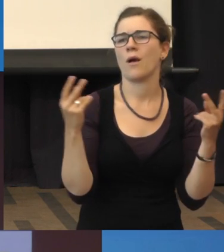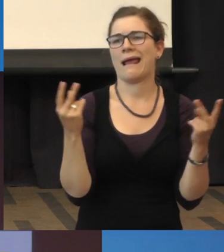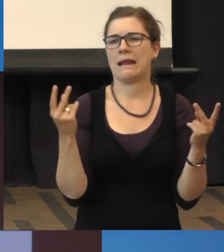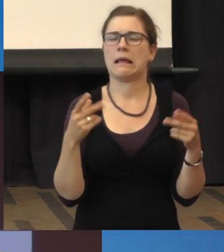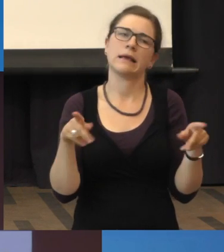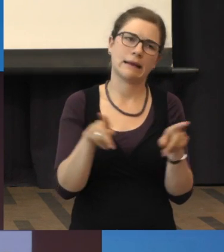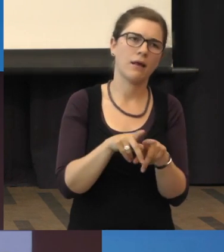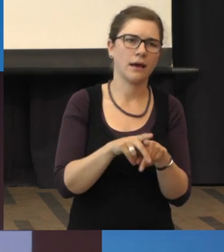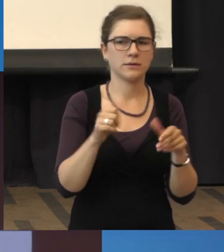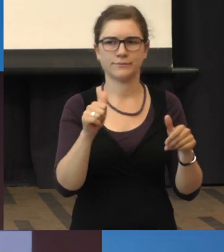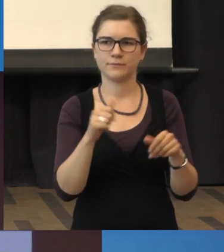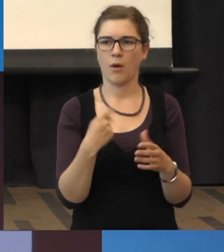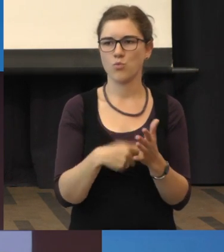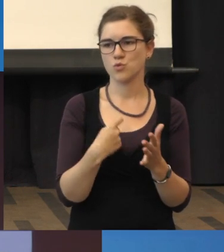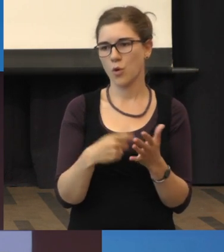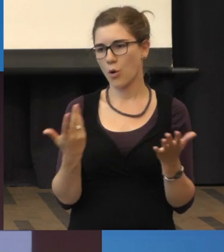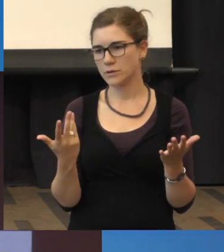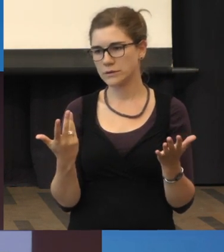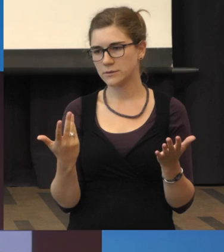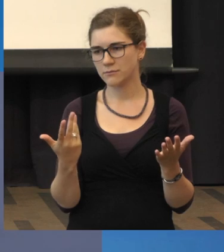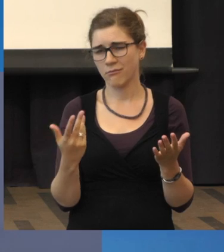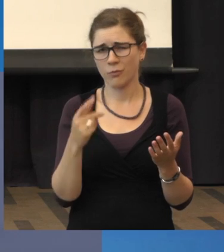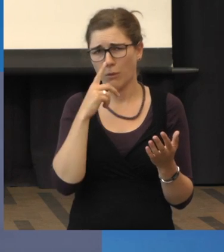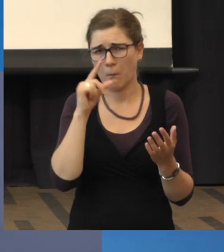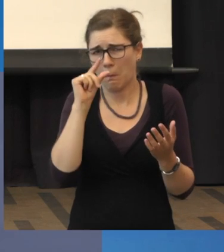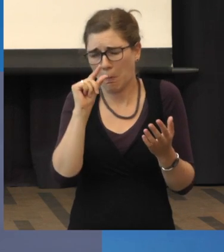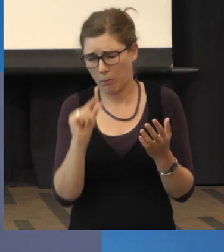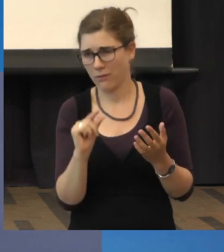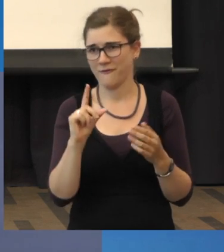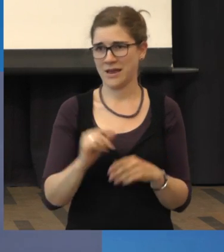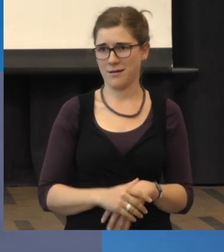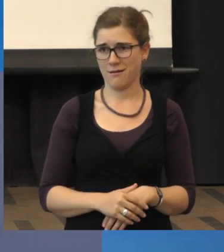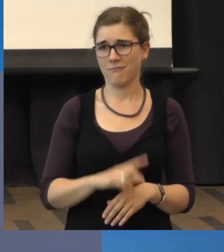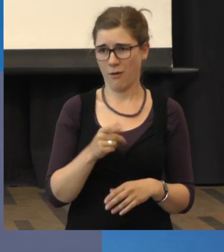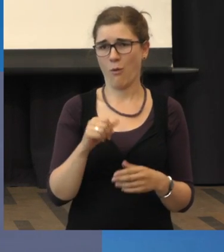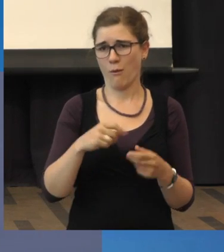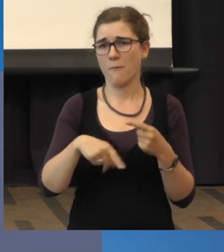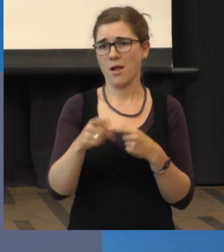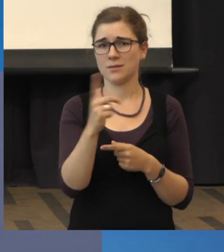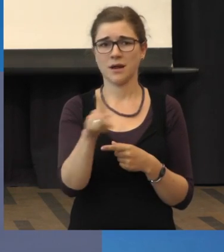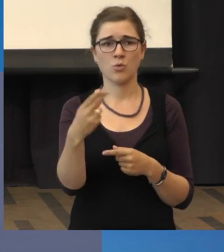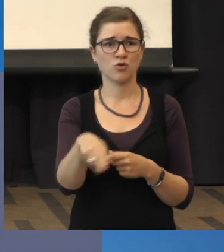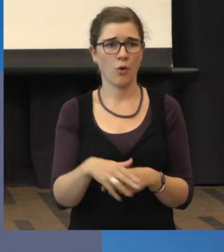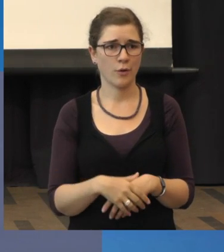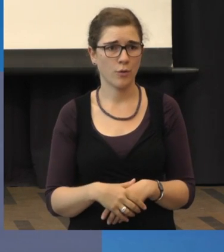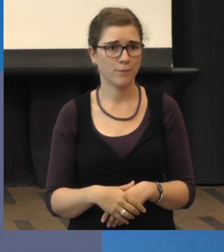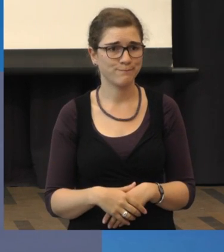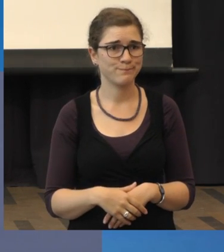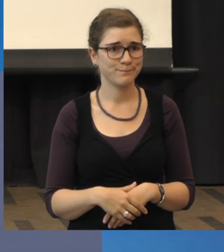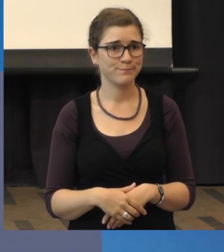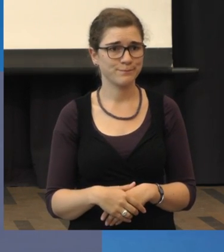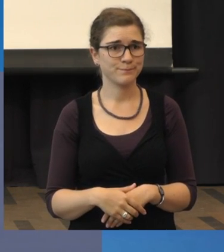Und das kostet unwesentlich weniger. Also so eine Spritze kostet, wie gesagt, um die